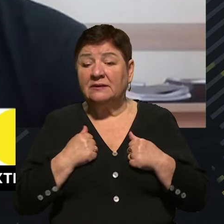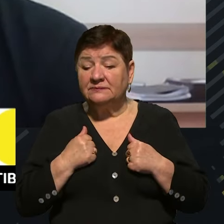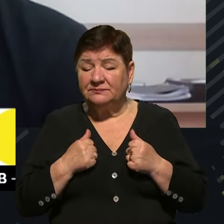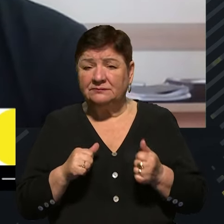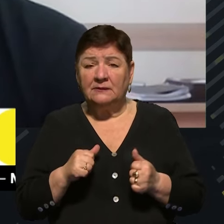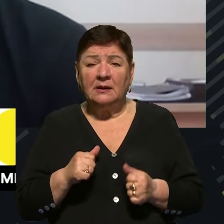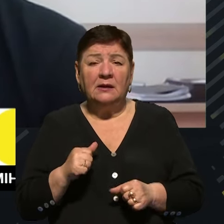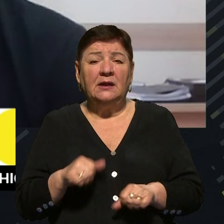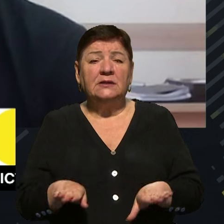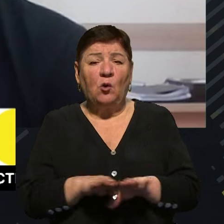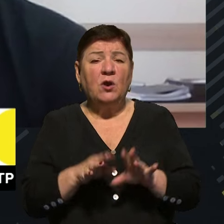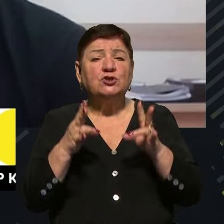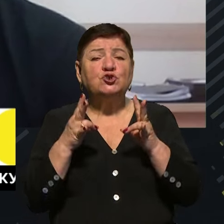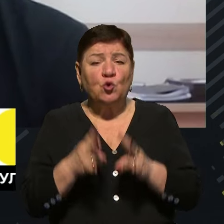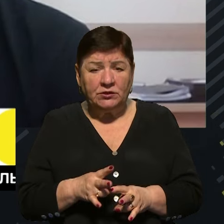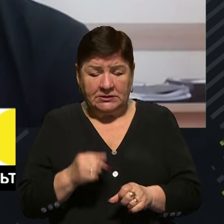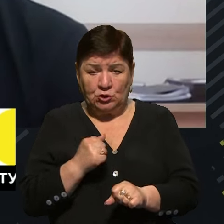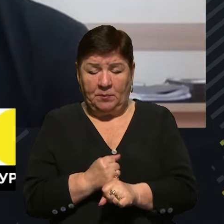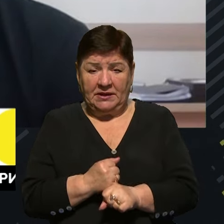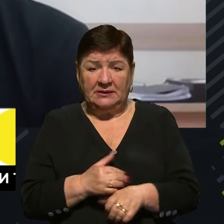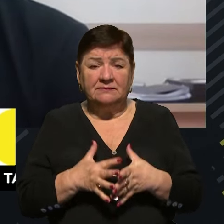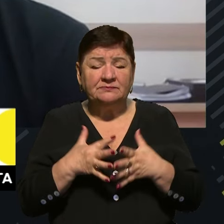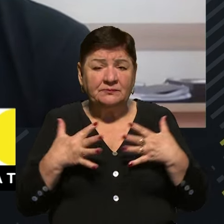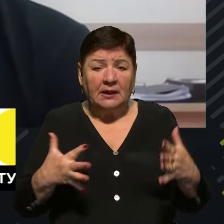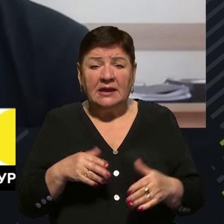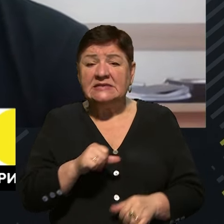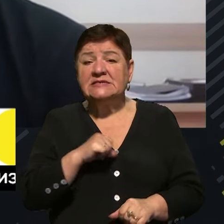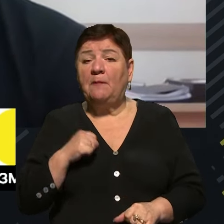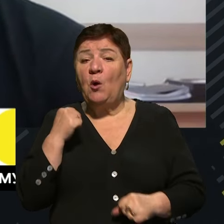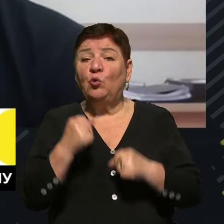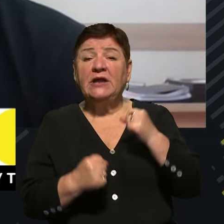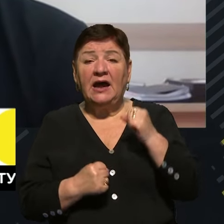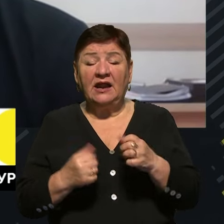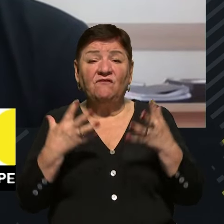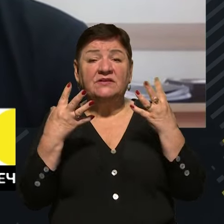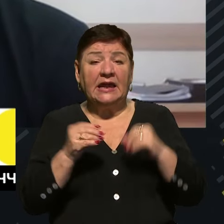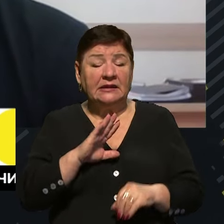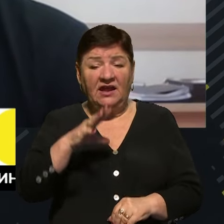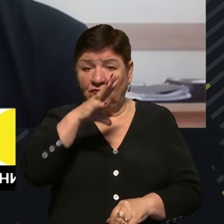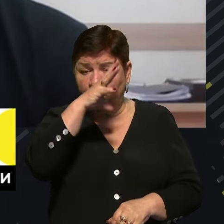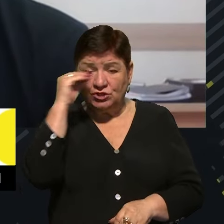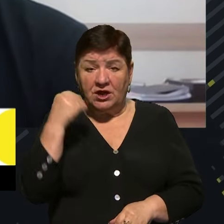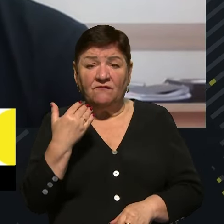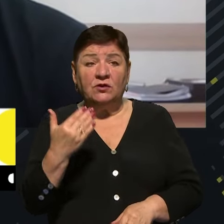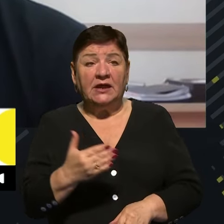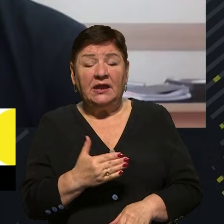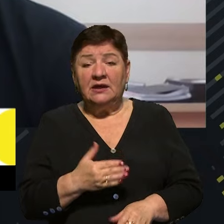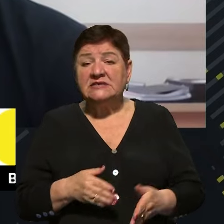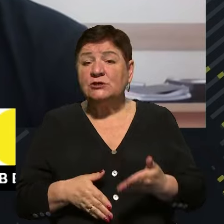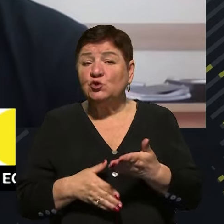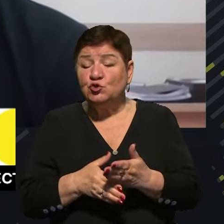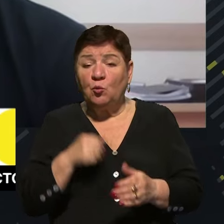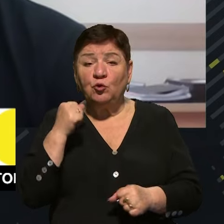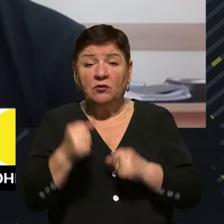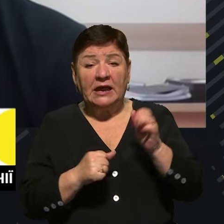максимальної шкоди. Максимальної. І саме удари в день, не вночі. Вони максимально застосовують удари